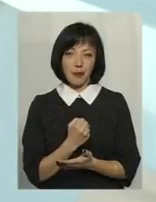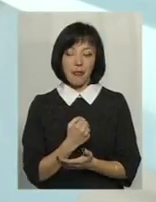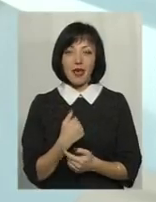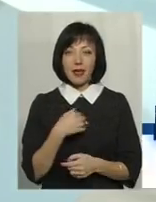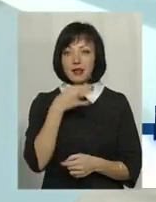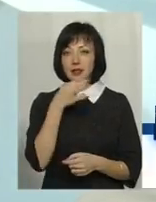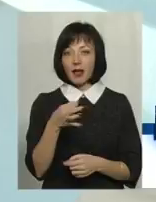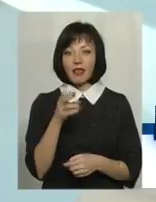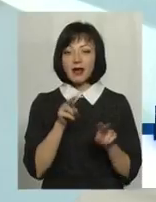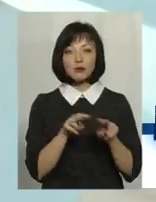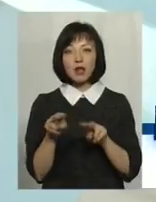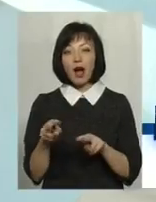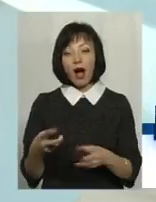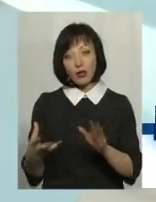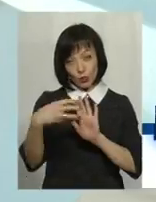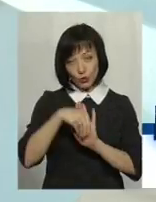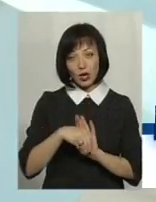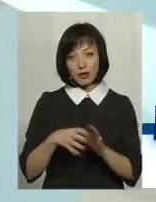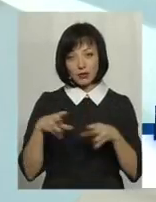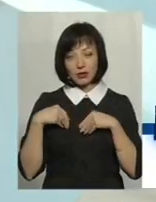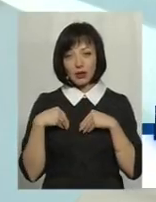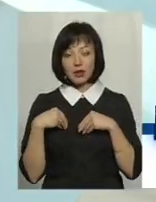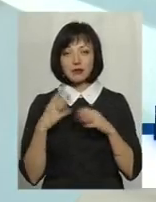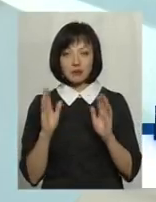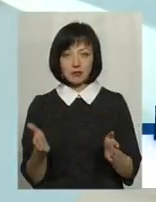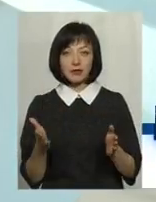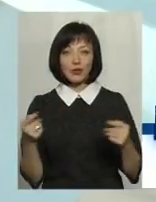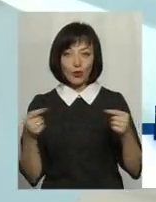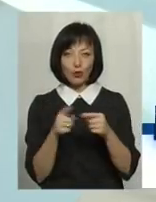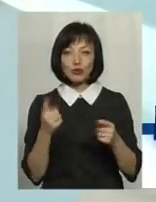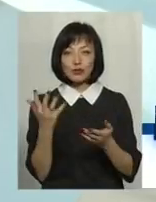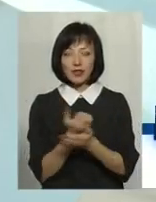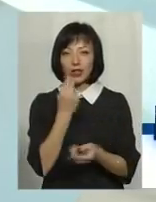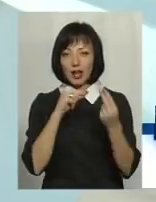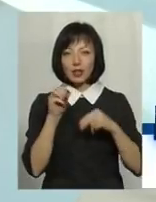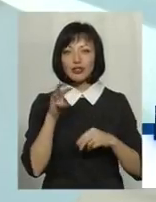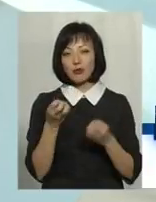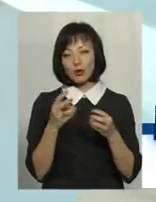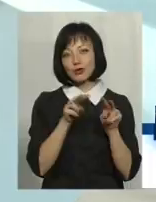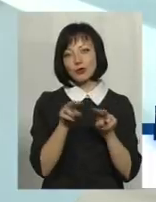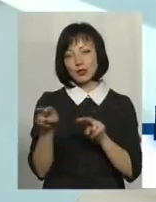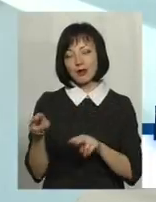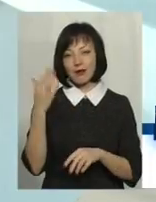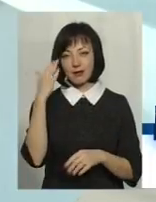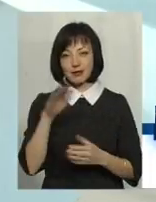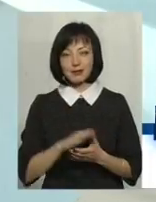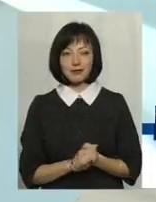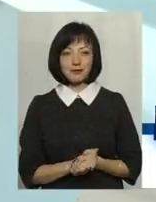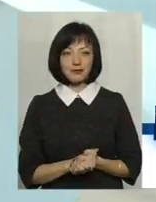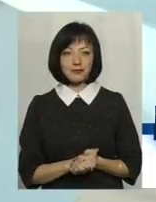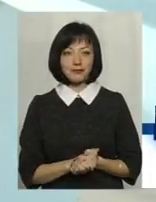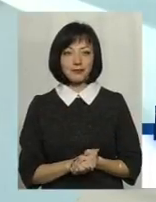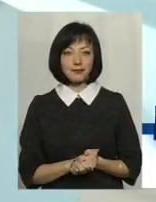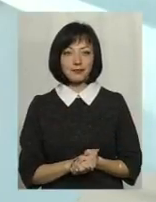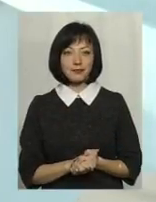б казав, що не спостерігайте, а долучайтеся до нас. І у нас разом тоді точно щось краще побачиться, чим просто хтось буде спостерігатися зі сторони.